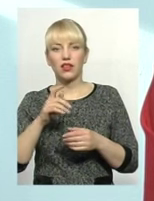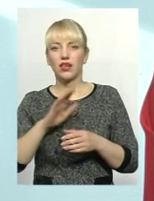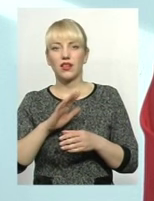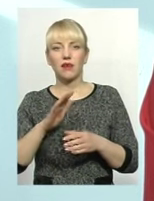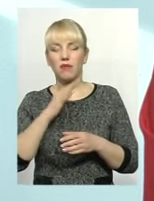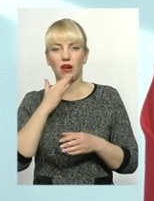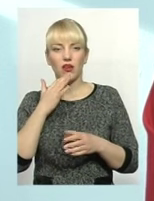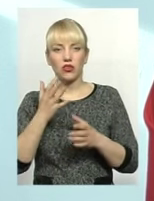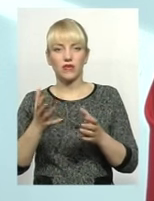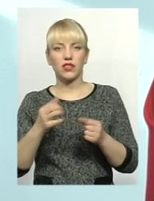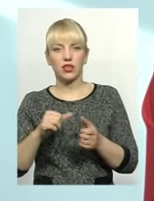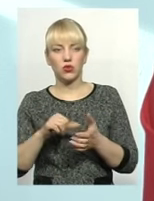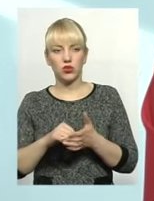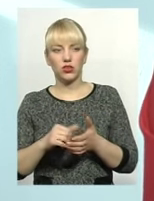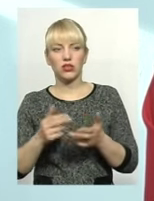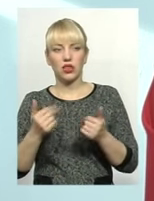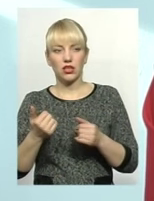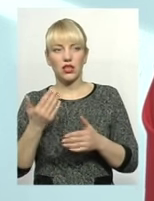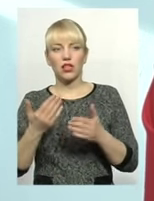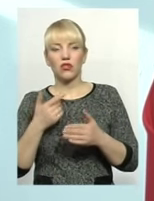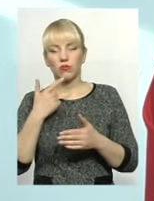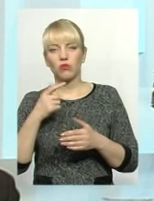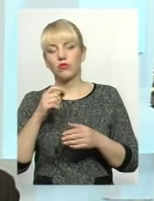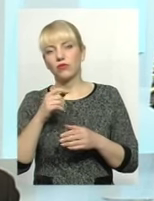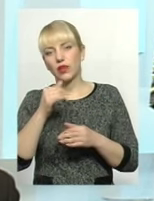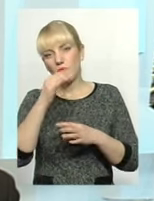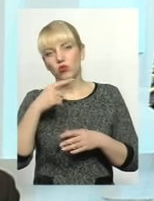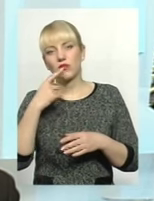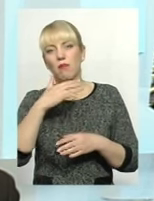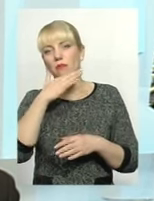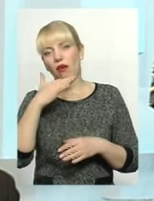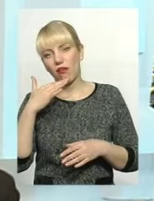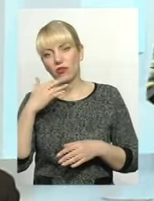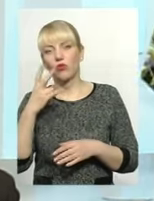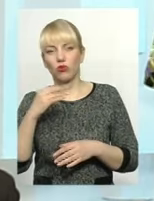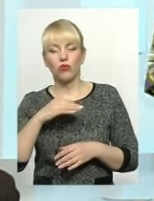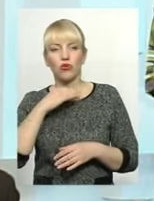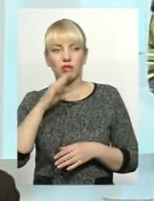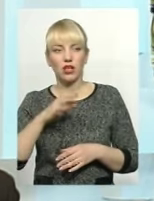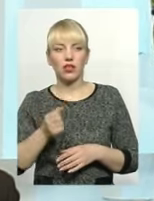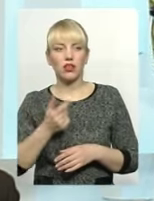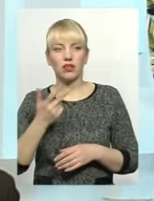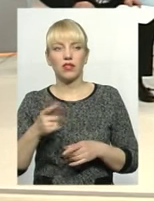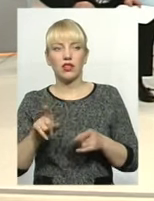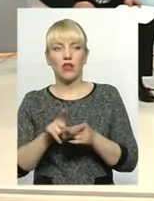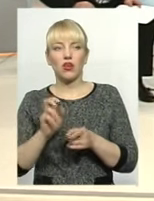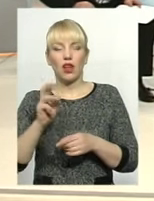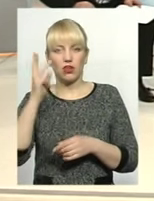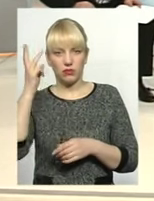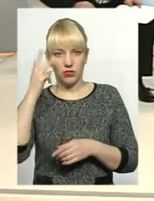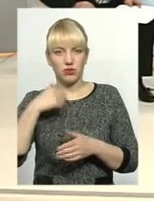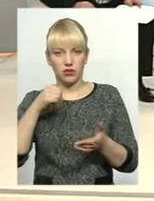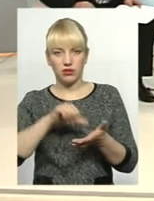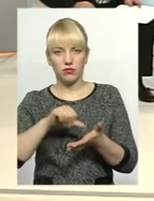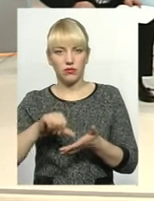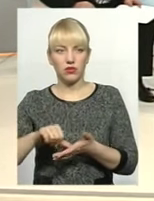скажімо так, не можна сказати, що не багато, але достатня кількість. Такого признавництва, як Хмельниччина, здається,